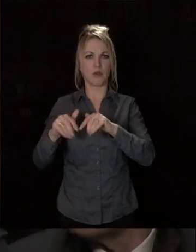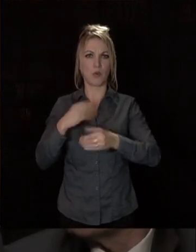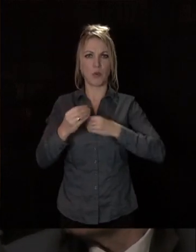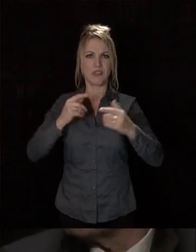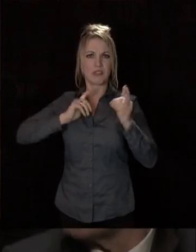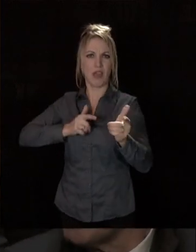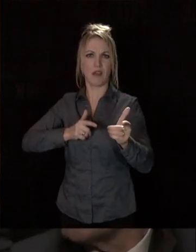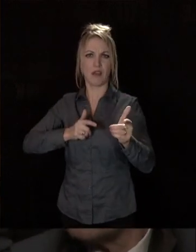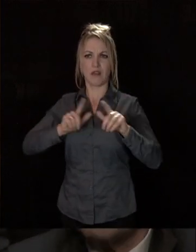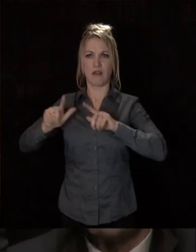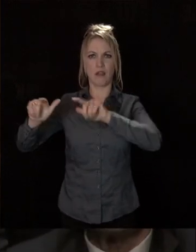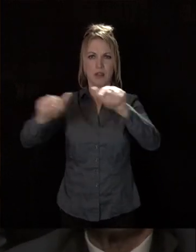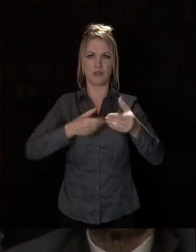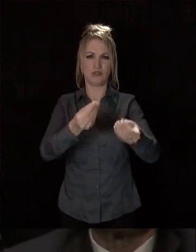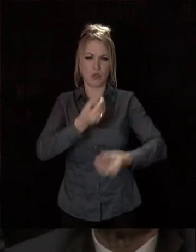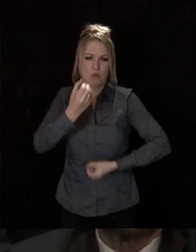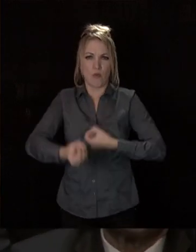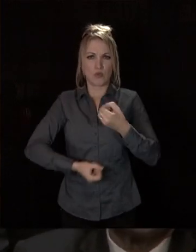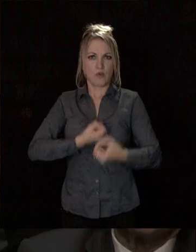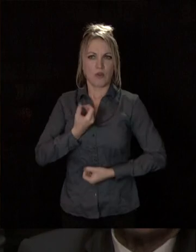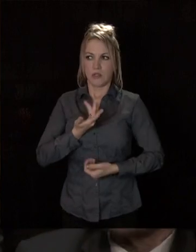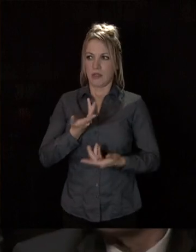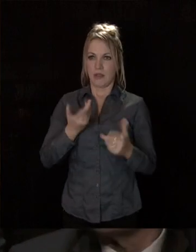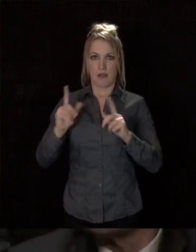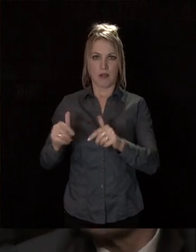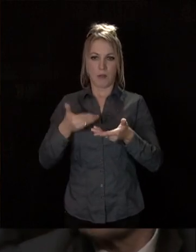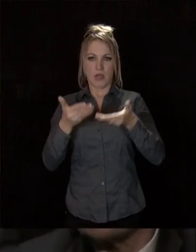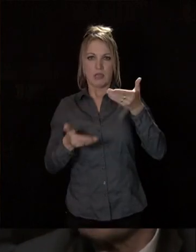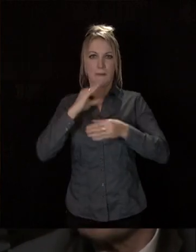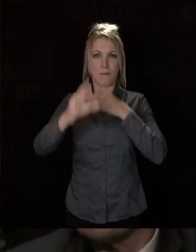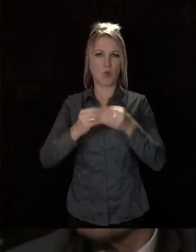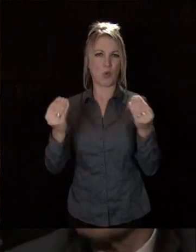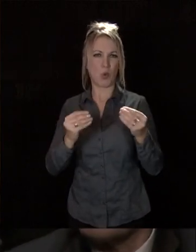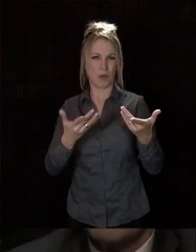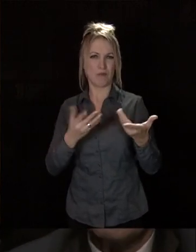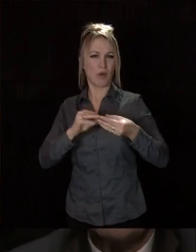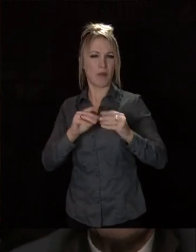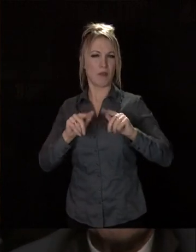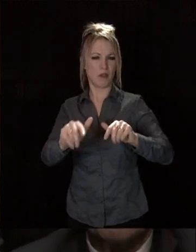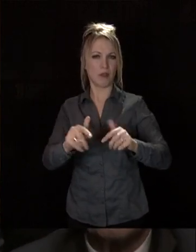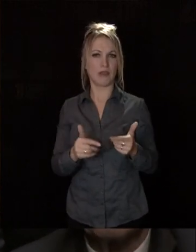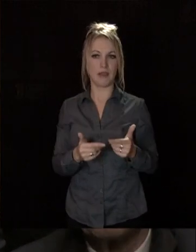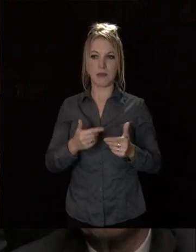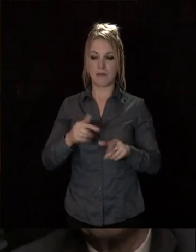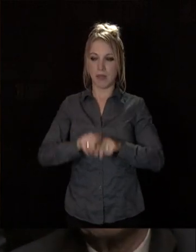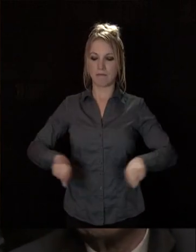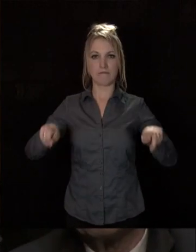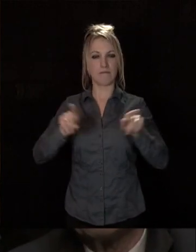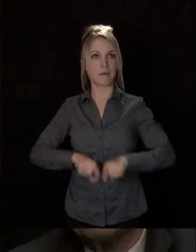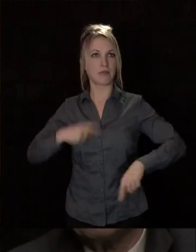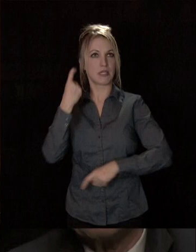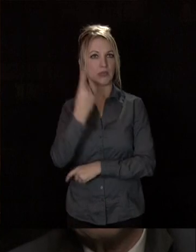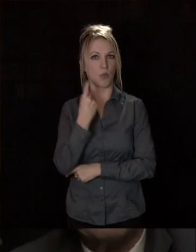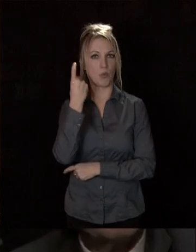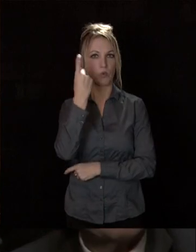guerres qui répandent la souffrance et qui menacent les équilibres du monde, la même question revient lancinante. Nous nous la